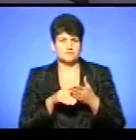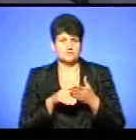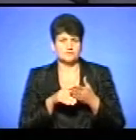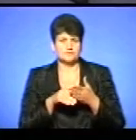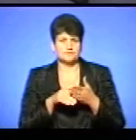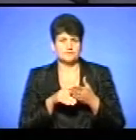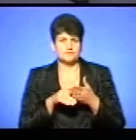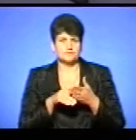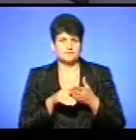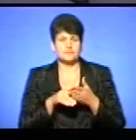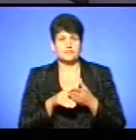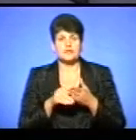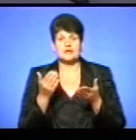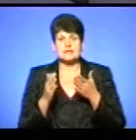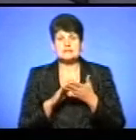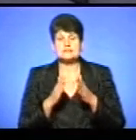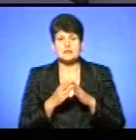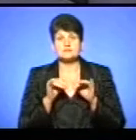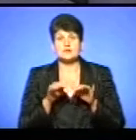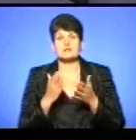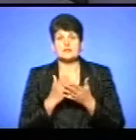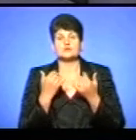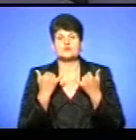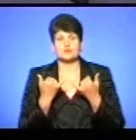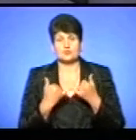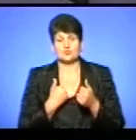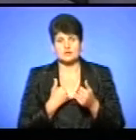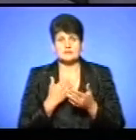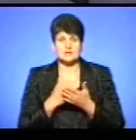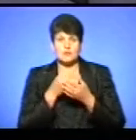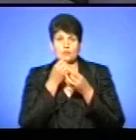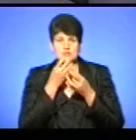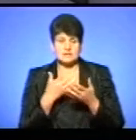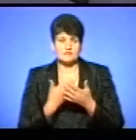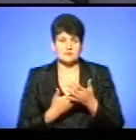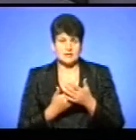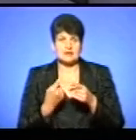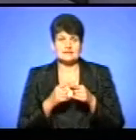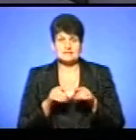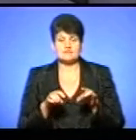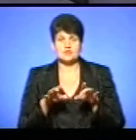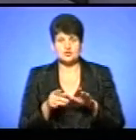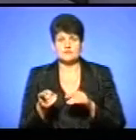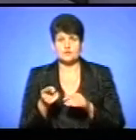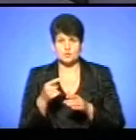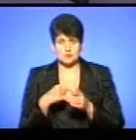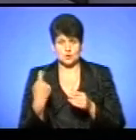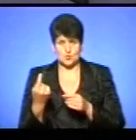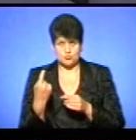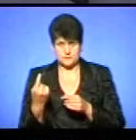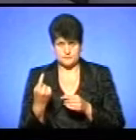Ну, дивіться, який стан справ є на сьогодні у нас? І в нас, в принципі, є позитивні приклади, як це вирішується, тому числі і в Тернопільській області.